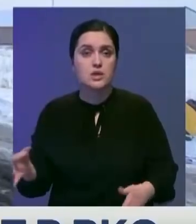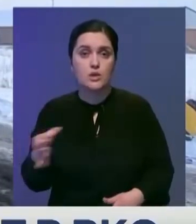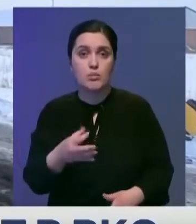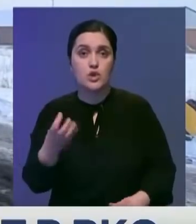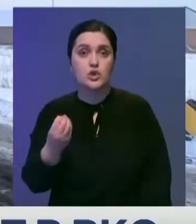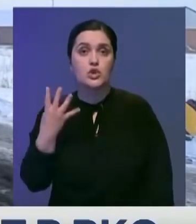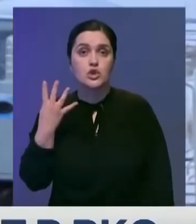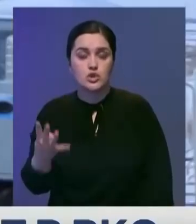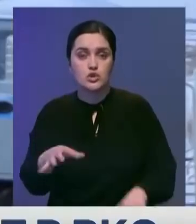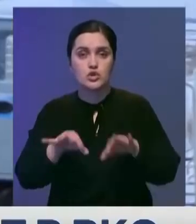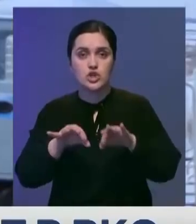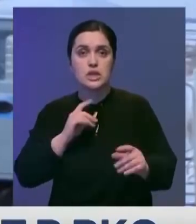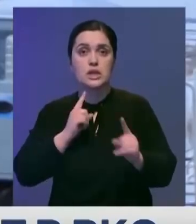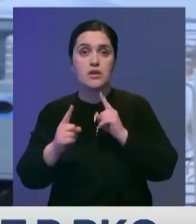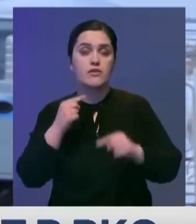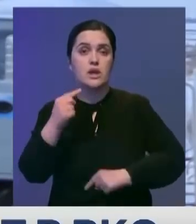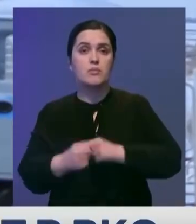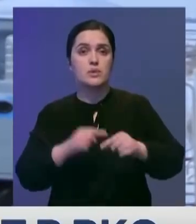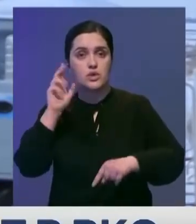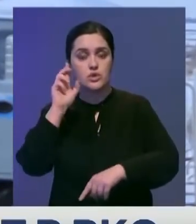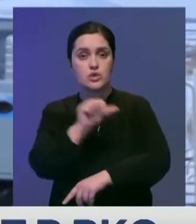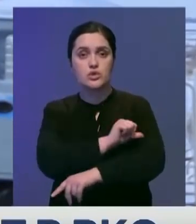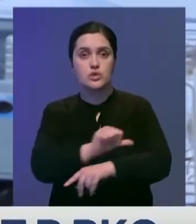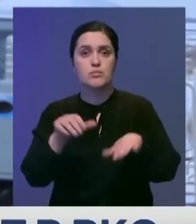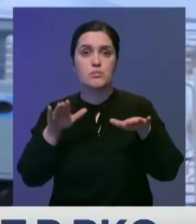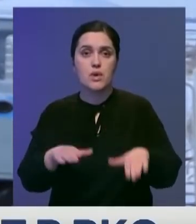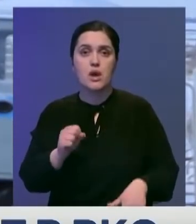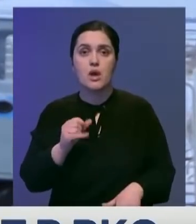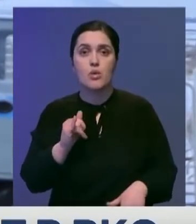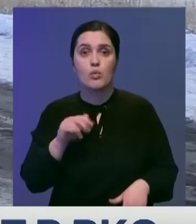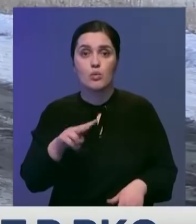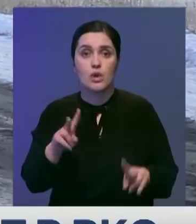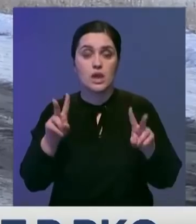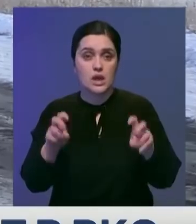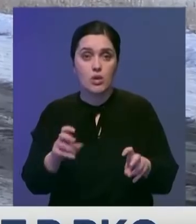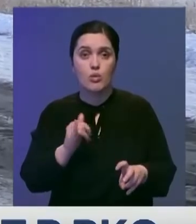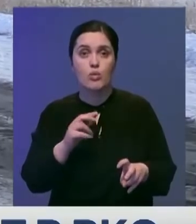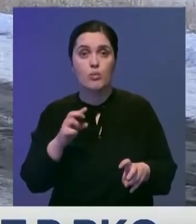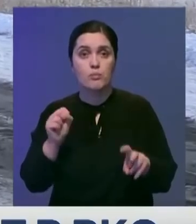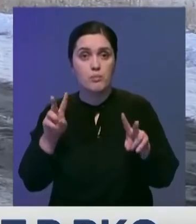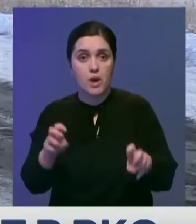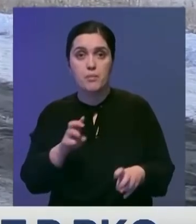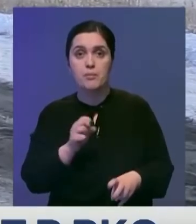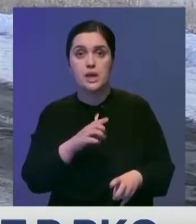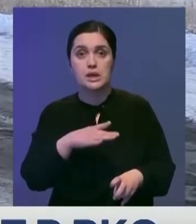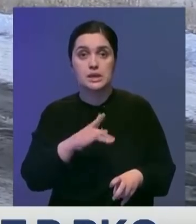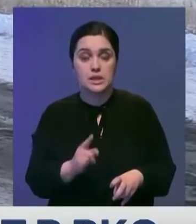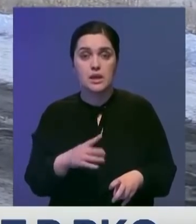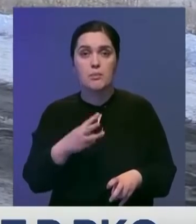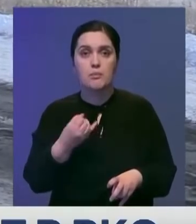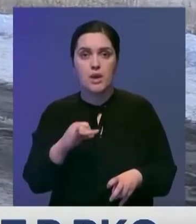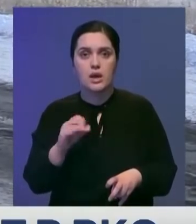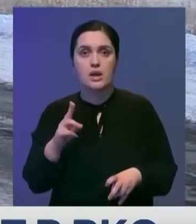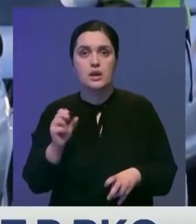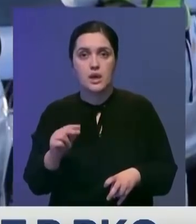Павлодарской областей. Еще четыре на автопереходах через госграницу в пунктах пропуска АОЛ, УБА, Бахты и